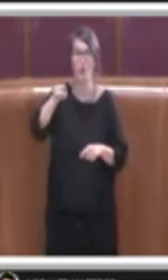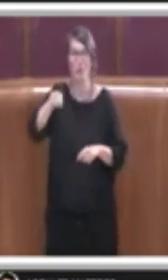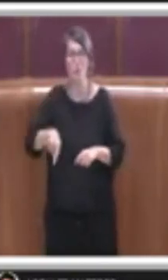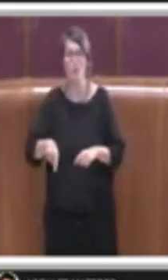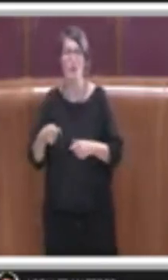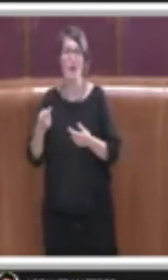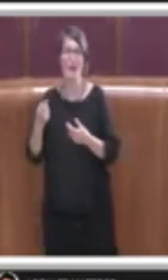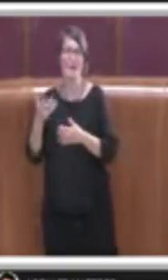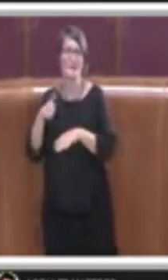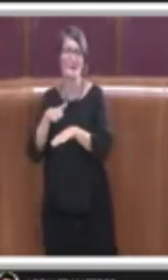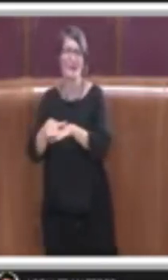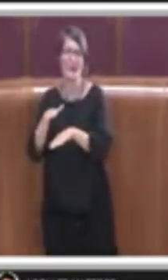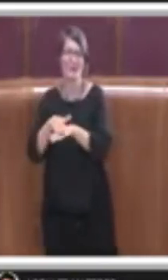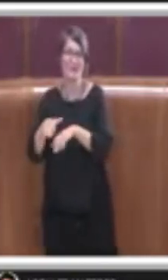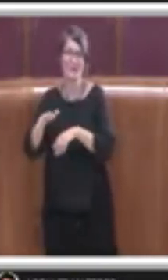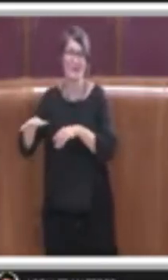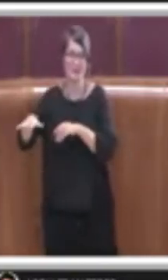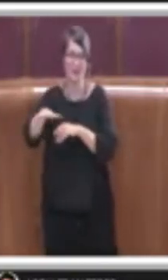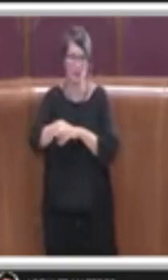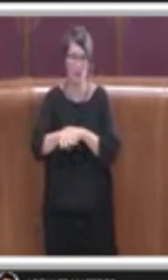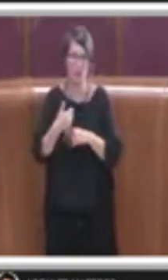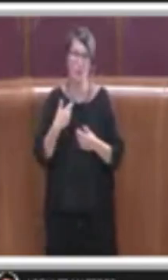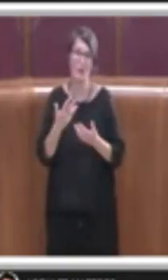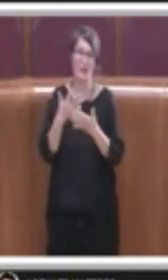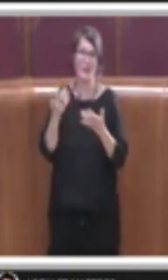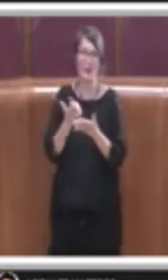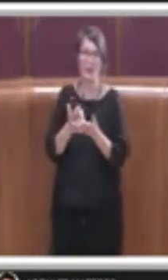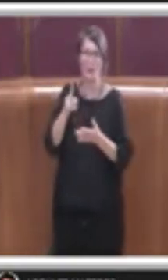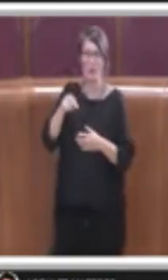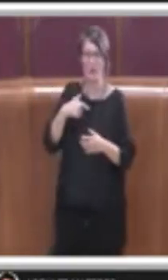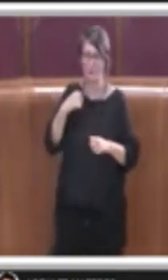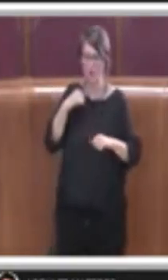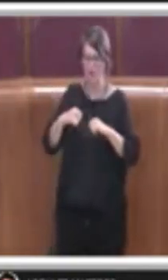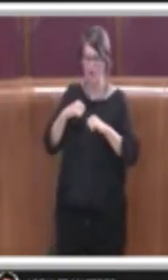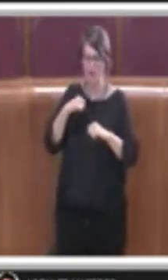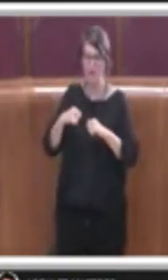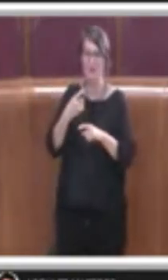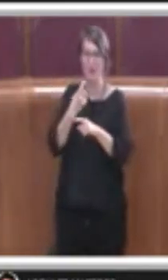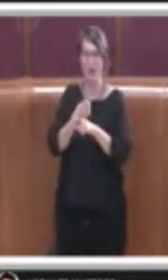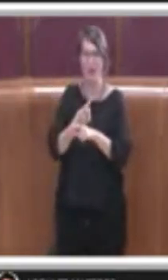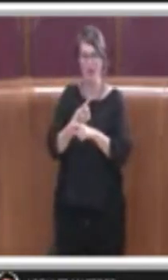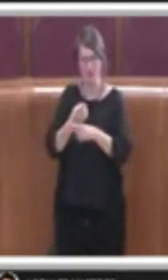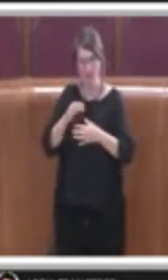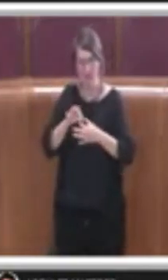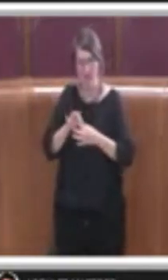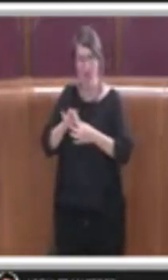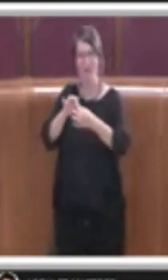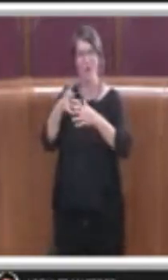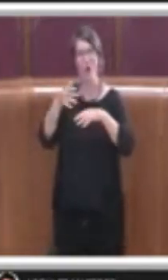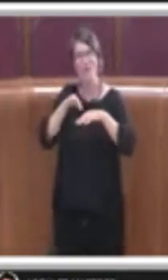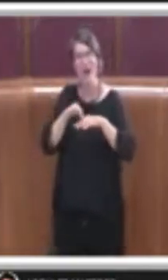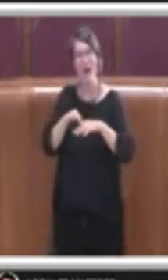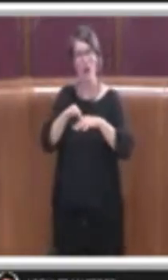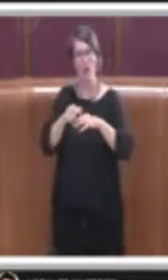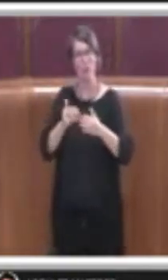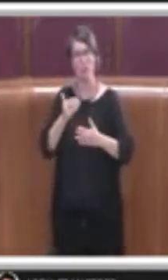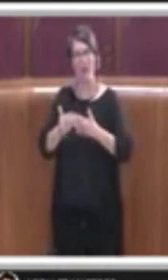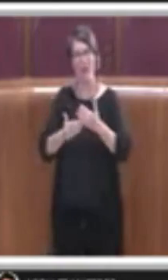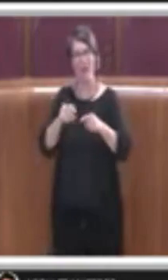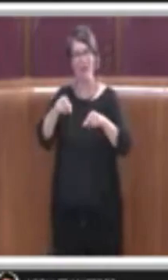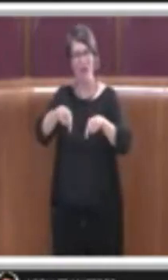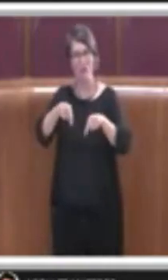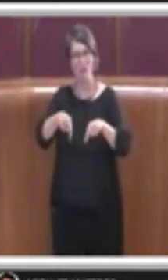anche l'importanza per l'amministrazione che questa stessa accompagni questa trasformazione con ogni possibile azione di